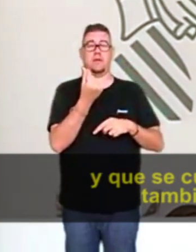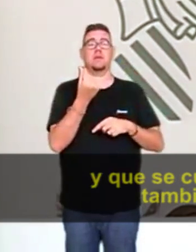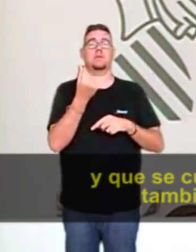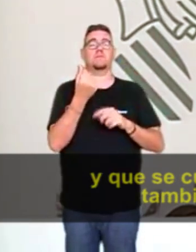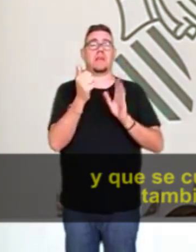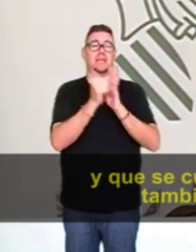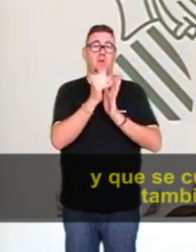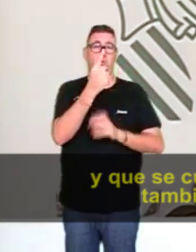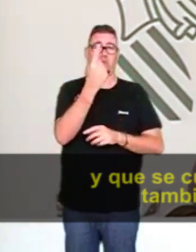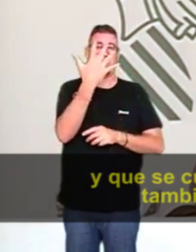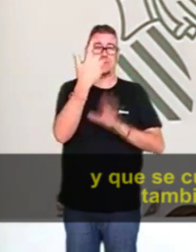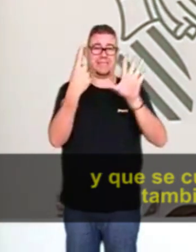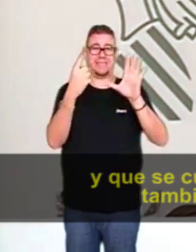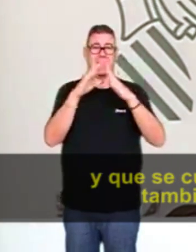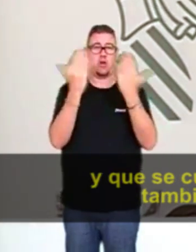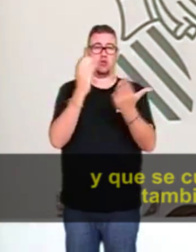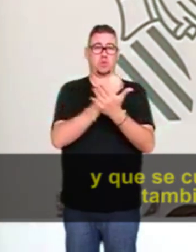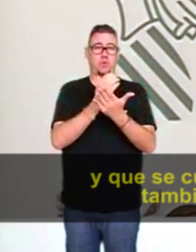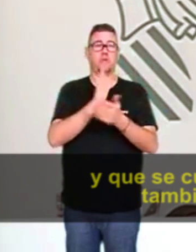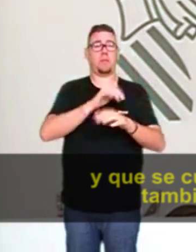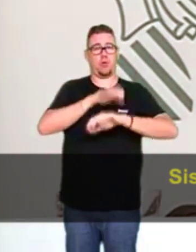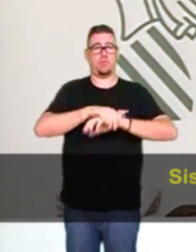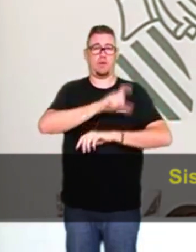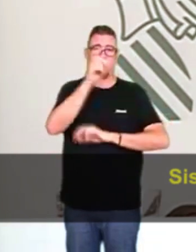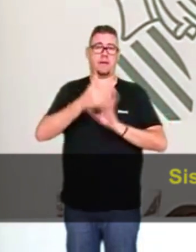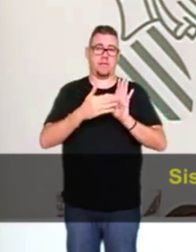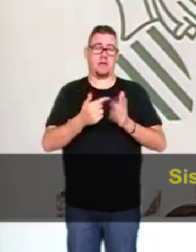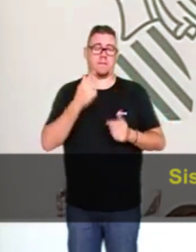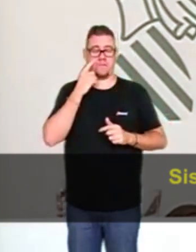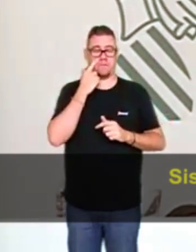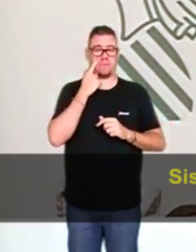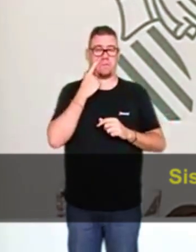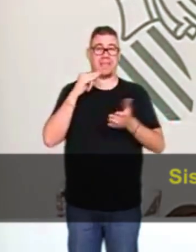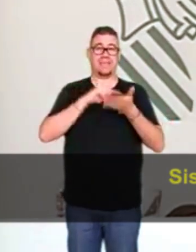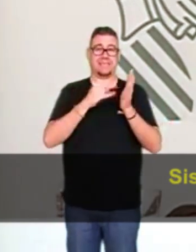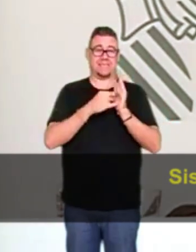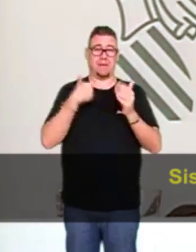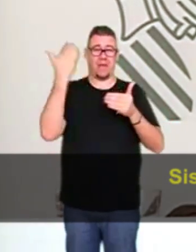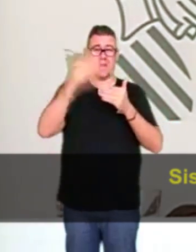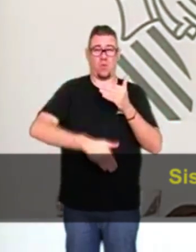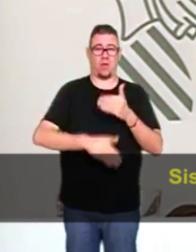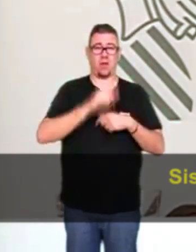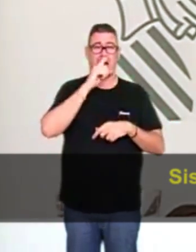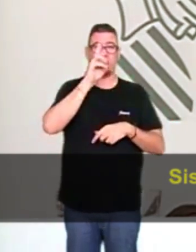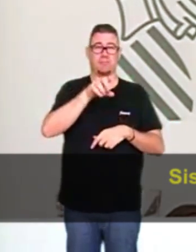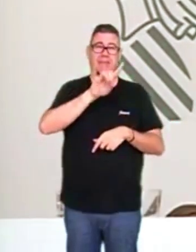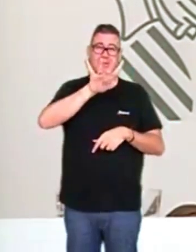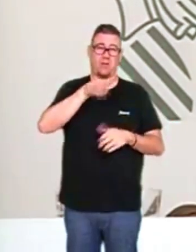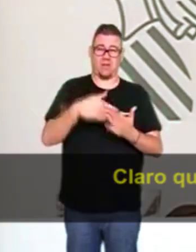156 de la Constitució també per a la comunitat valenciana, sistema que està caducat des de l'any 2014,